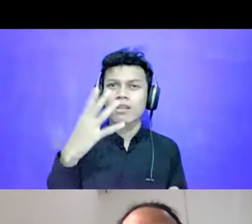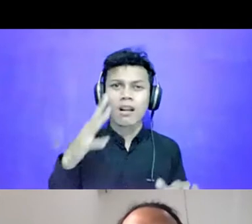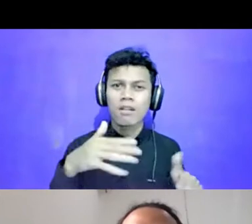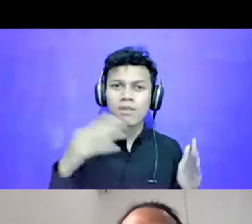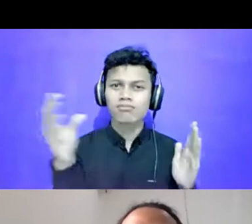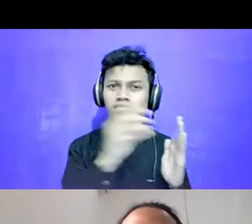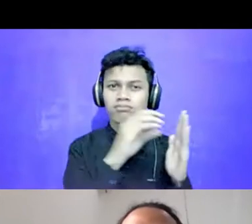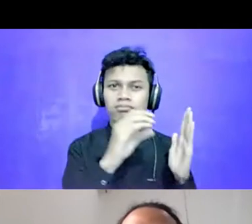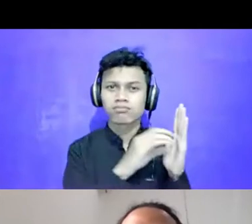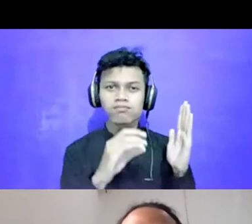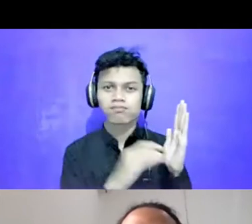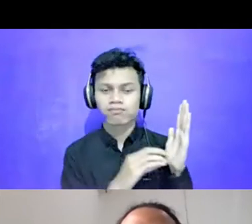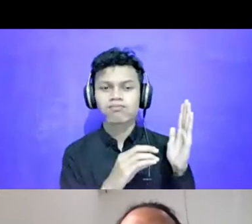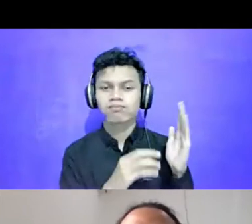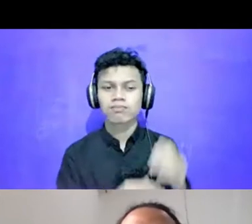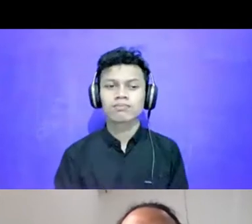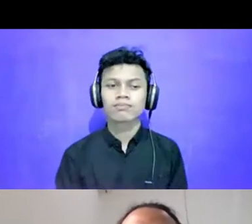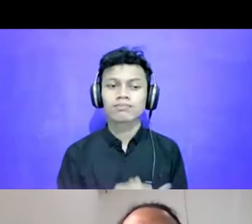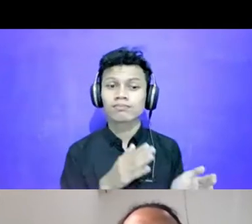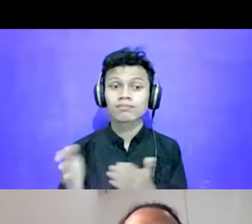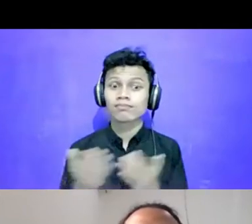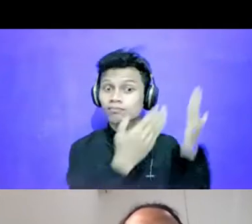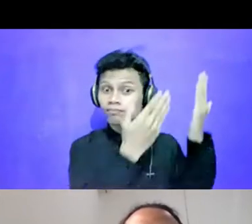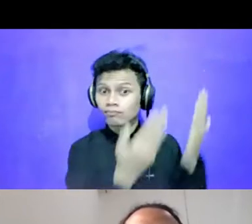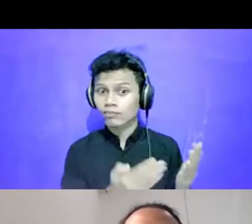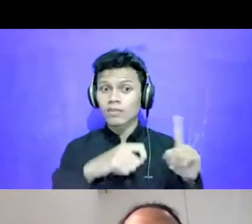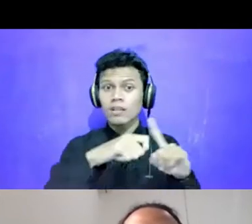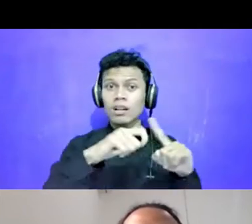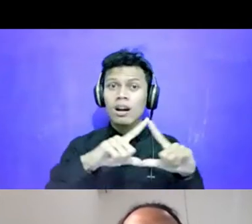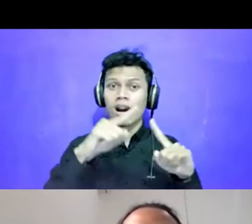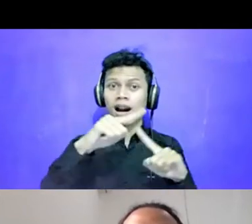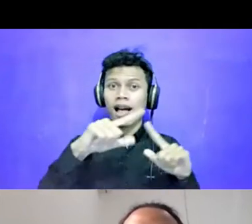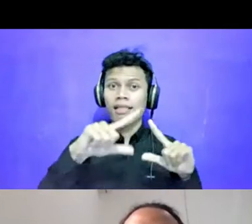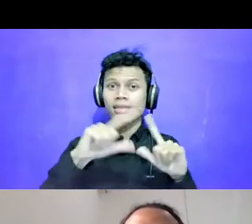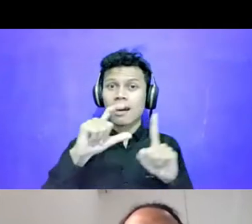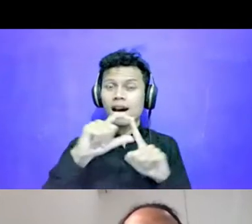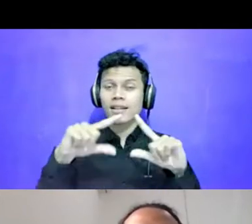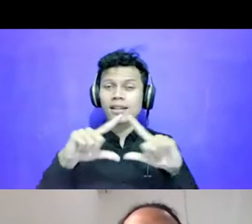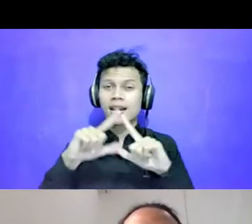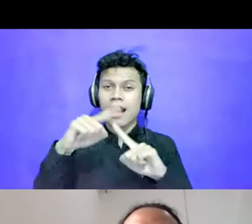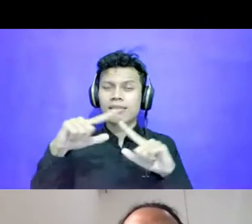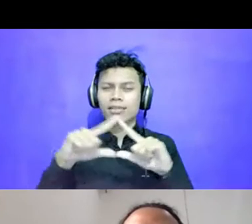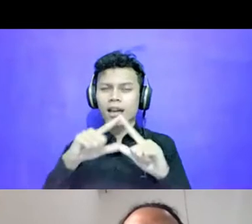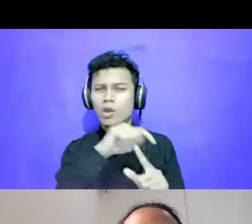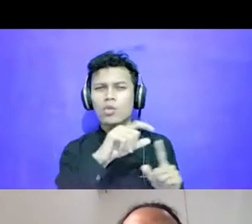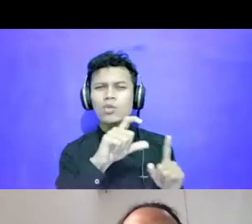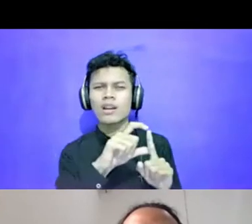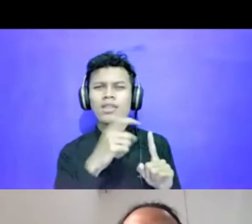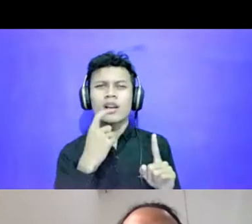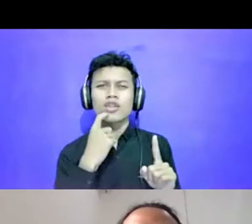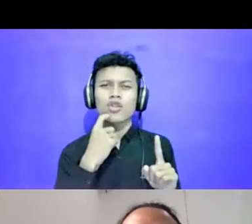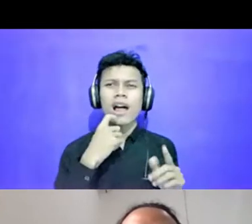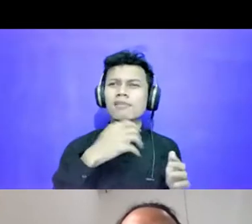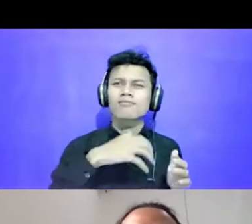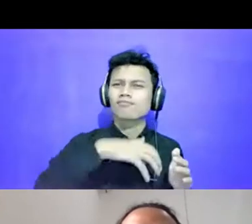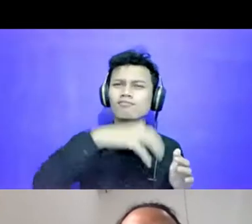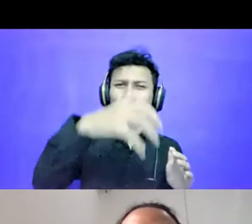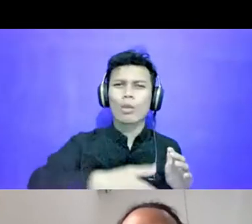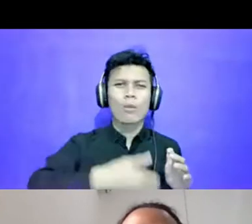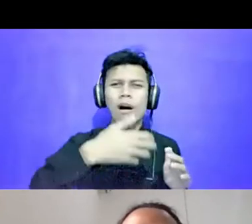Ini Contoh Yang Dilakukan Oleh Kata Data Data Soal Bisnis Batubara Di Kalimantan